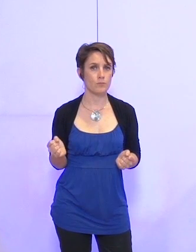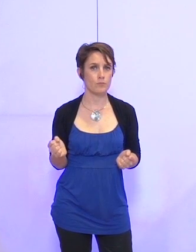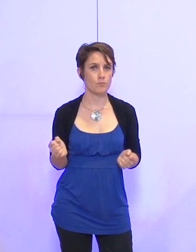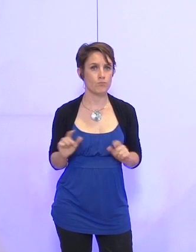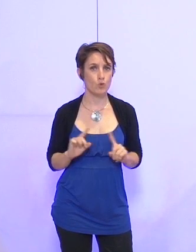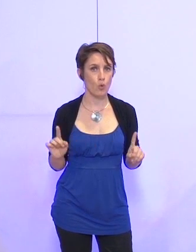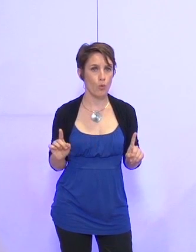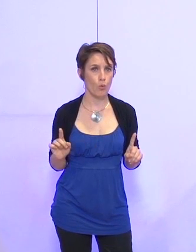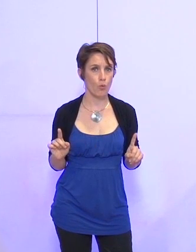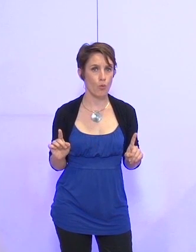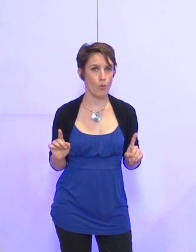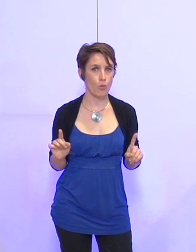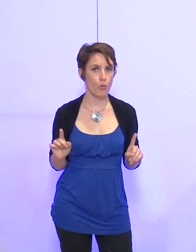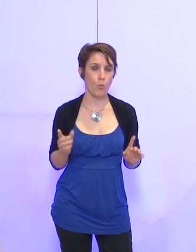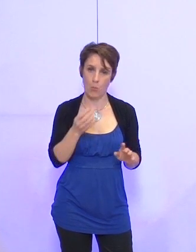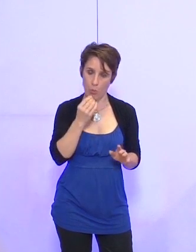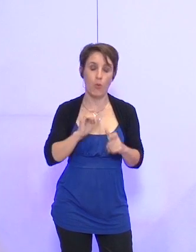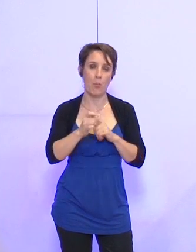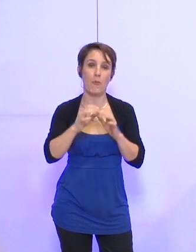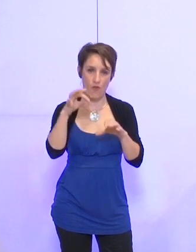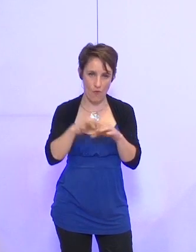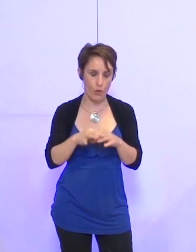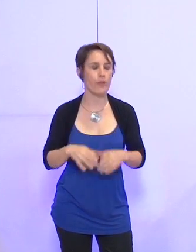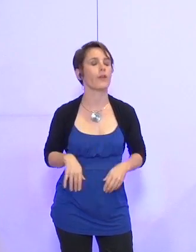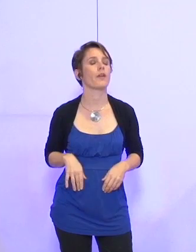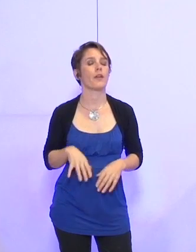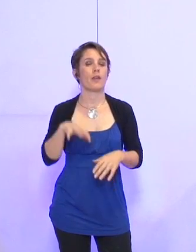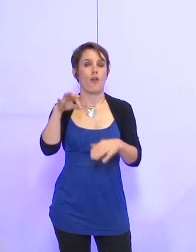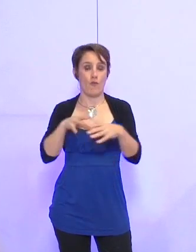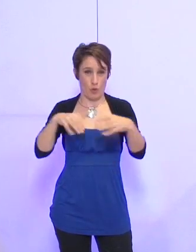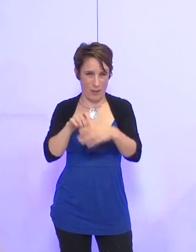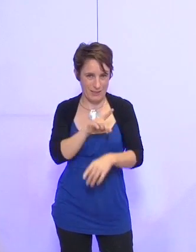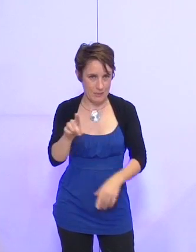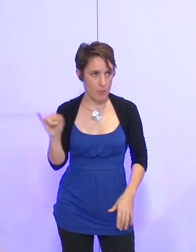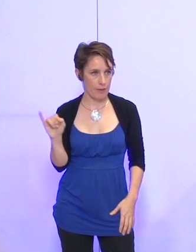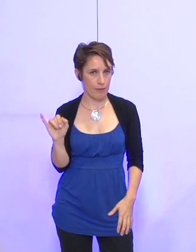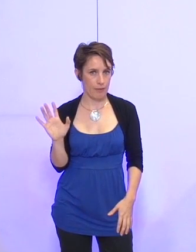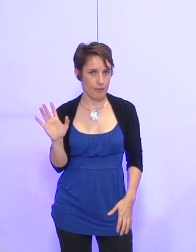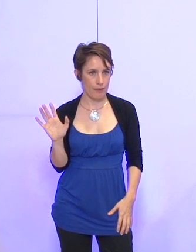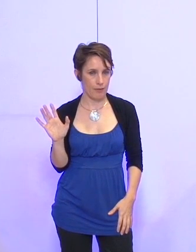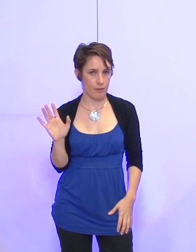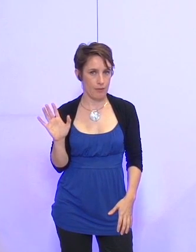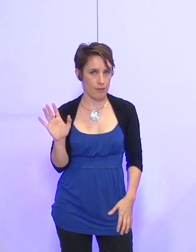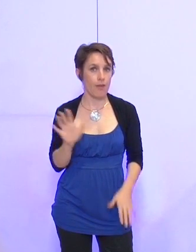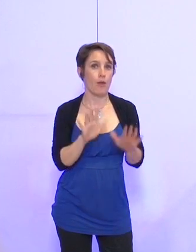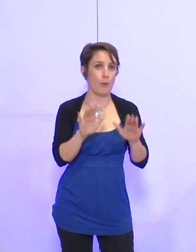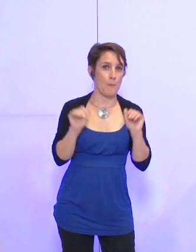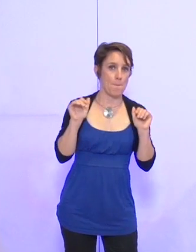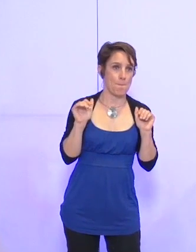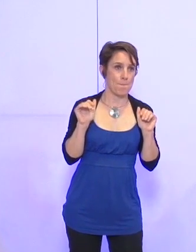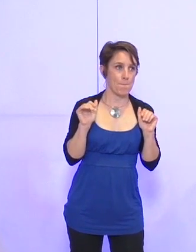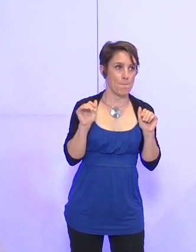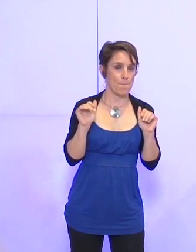Non ? Pas de questions particulières. mets donc cette délibération aux voix. Qui ne prend pas part au vote ? Qui s'abstient